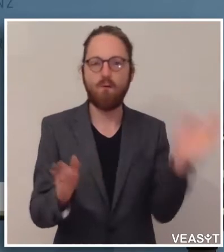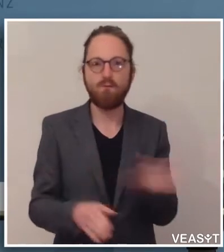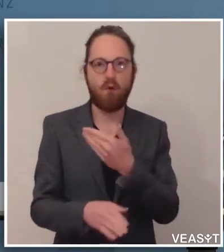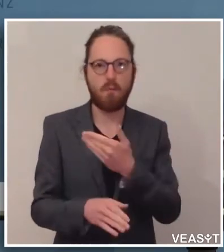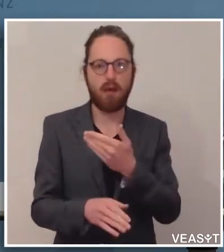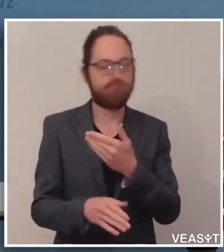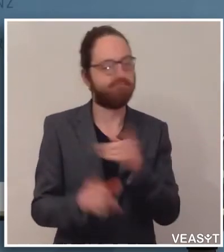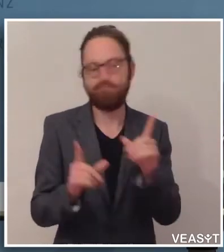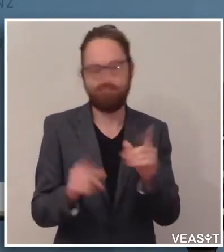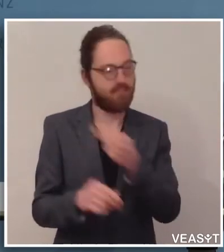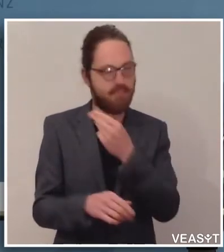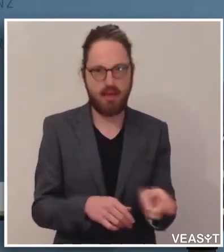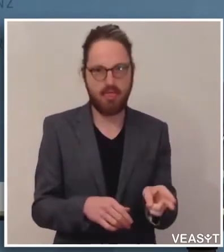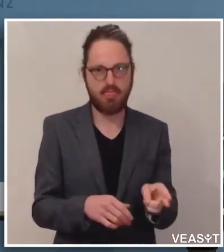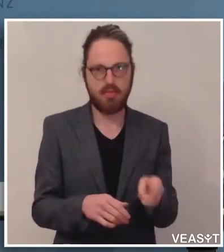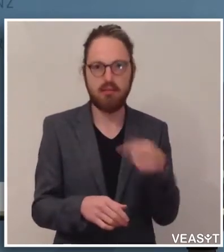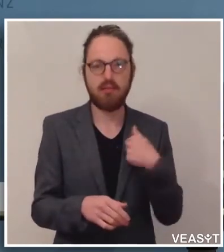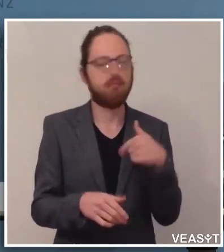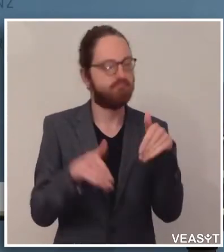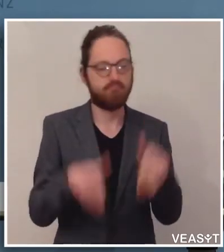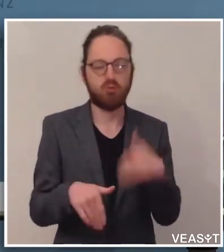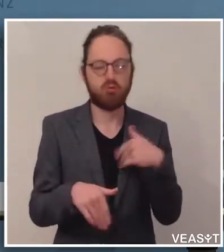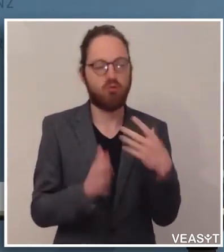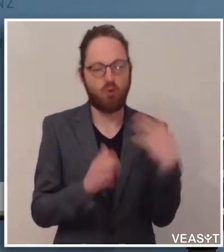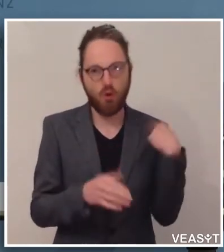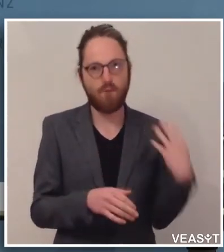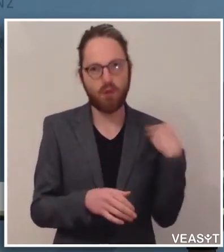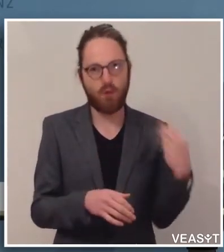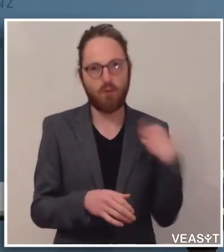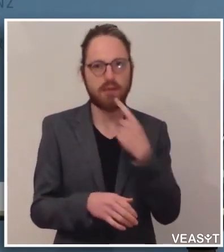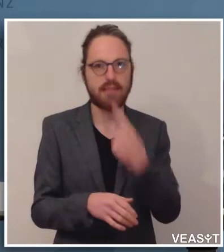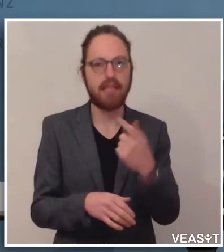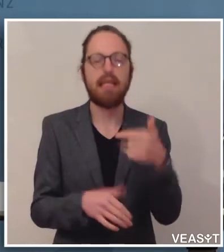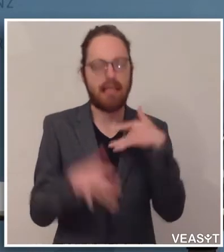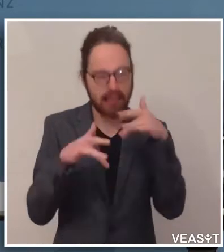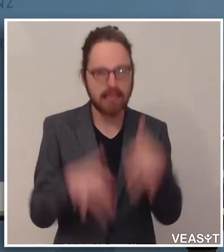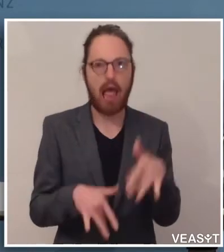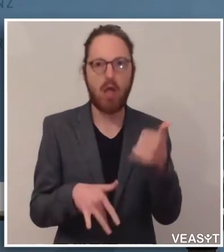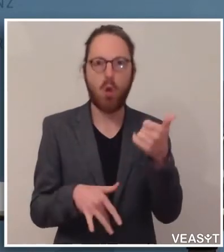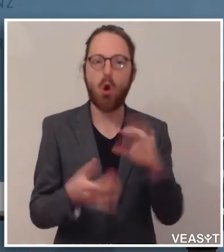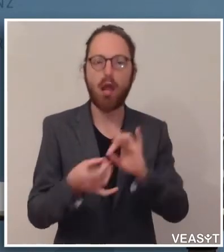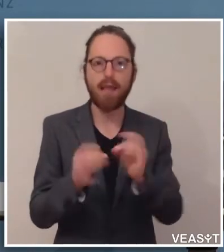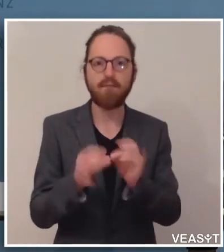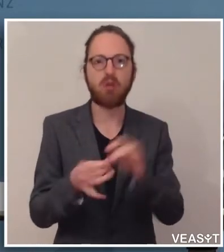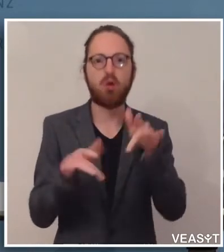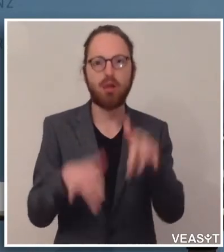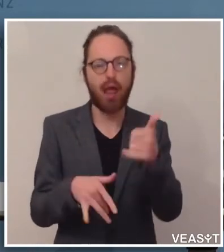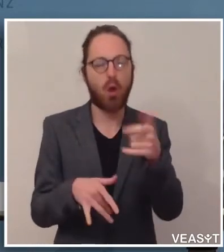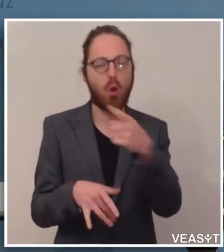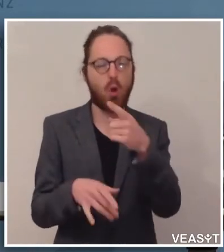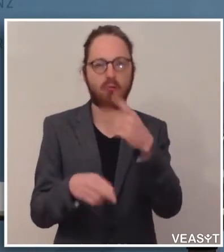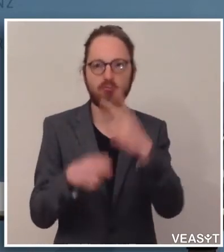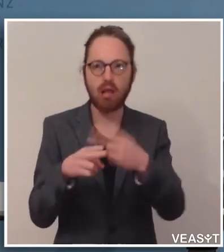nicht. Das kann nicht oft genug betont werden. Wir haben immer noch Infektionen. Wir haben immer noch Infizierte. Wir müssen